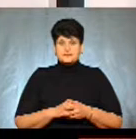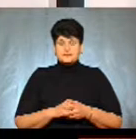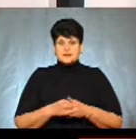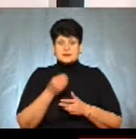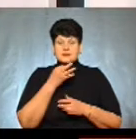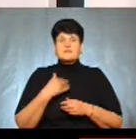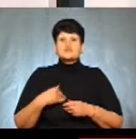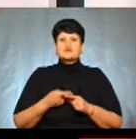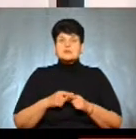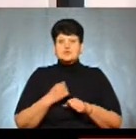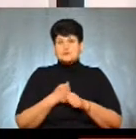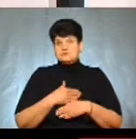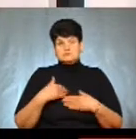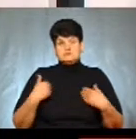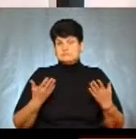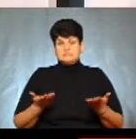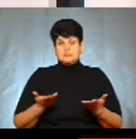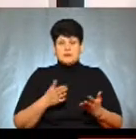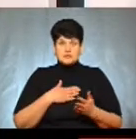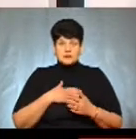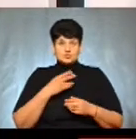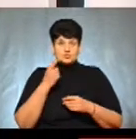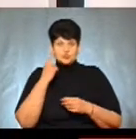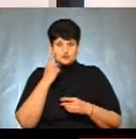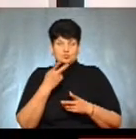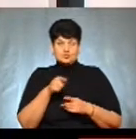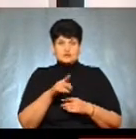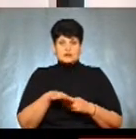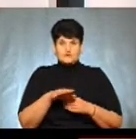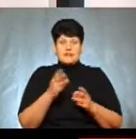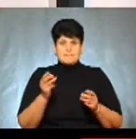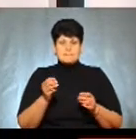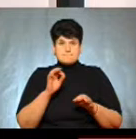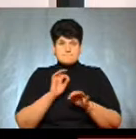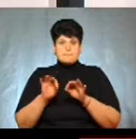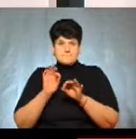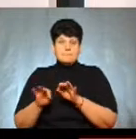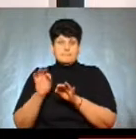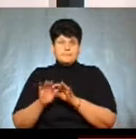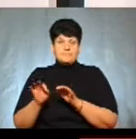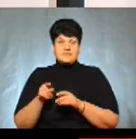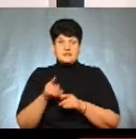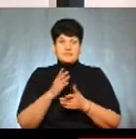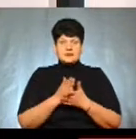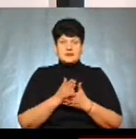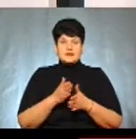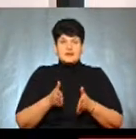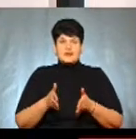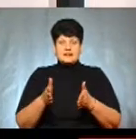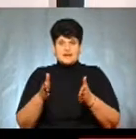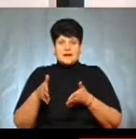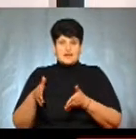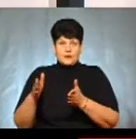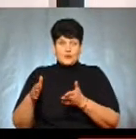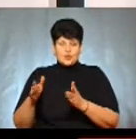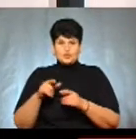Повідомити, чому вона це зробила, вона не захотіла. Ну, на нашу думку, ту територію, яку вона підпалювала, там присутні грядки, городи, тобто, скоріш за